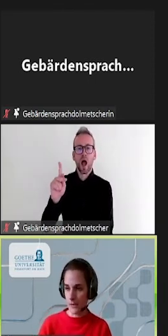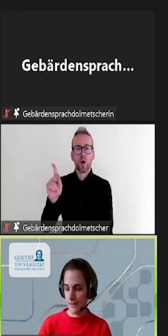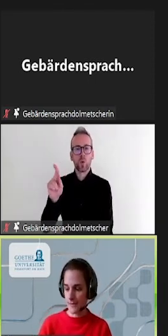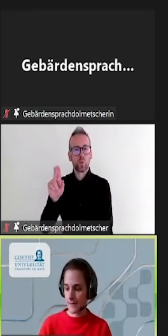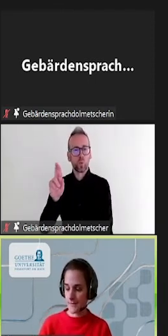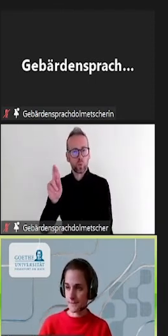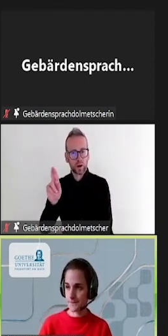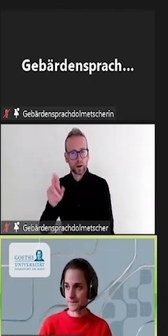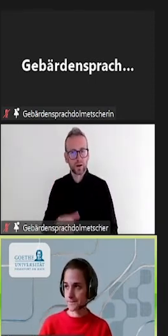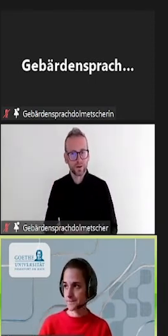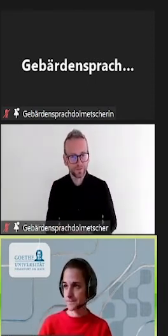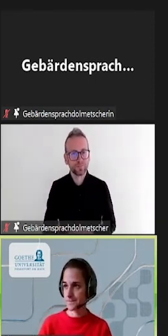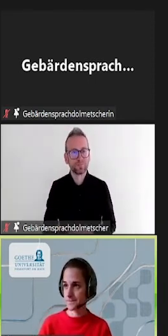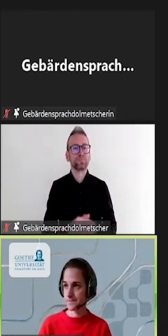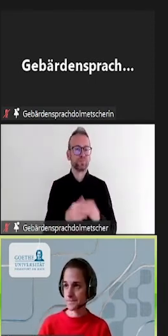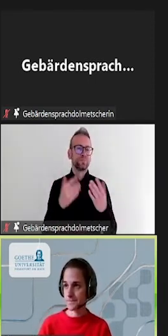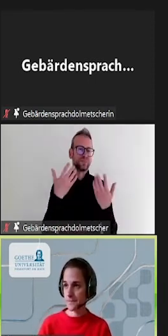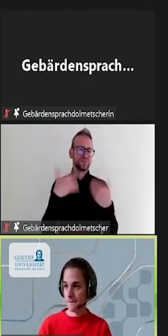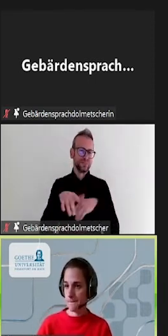auseinandersetzen.